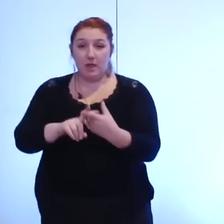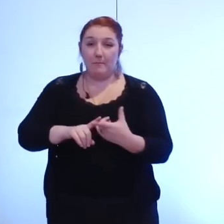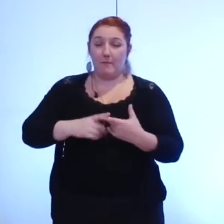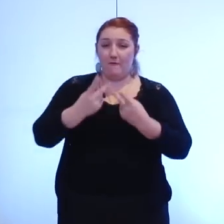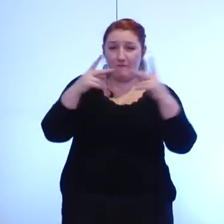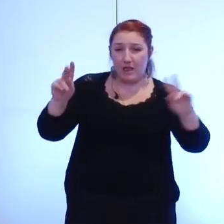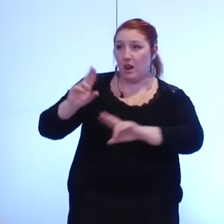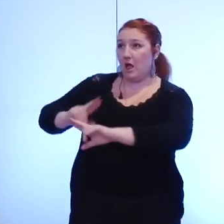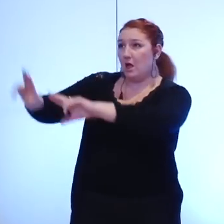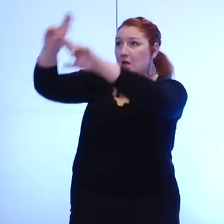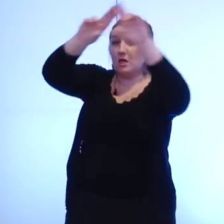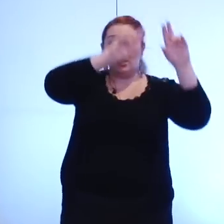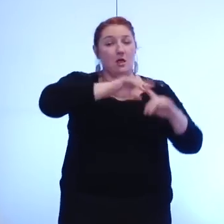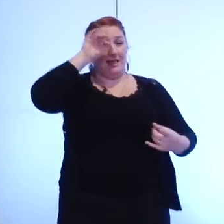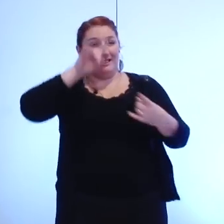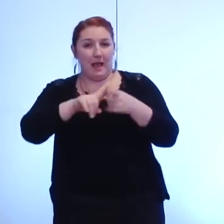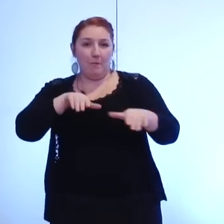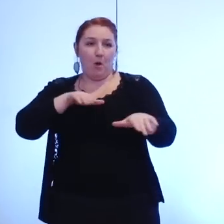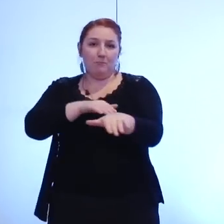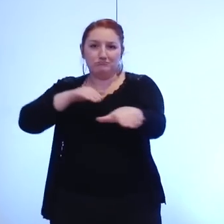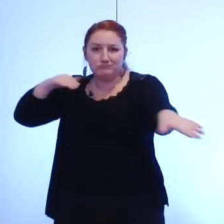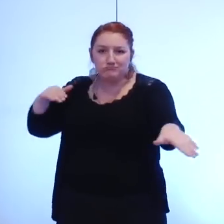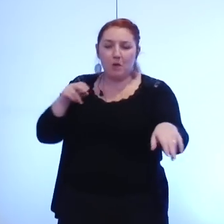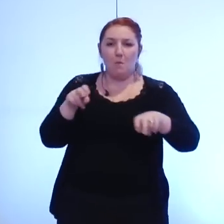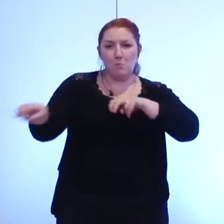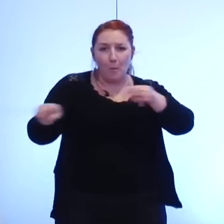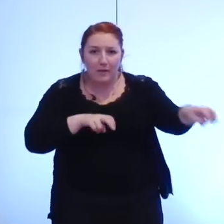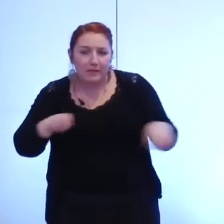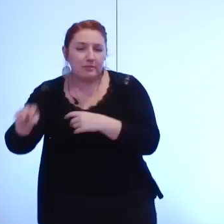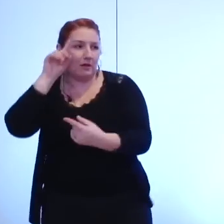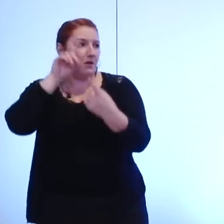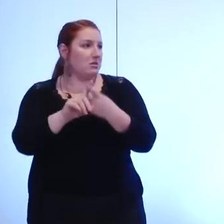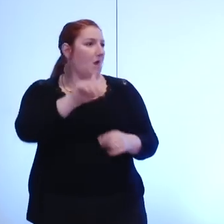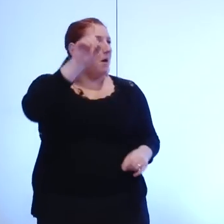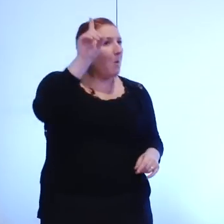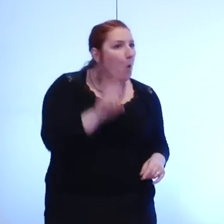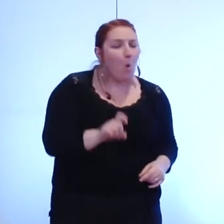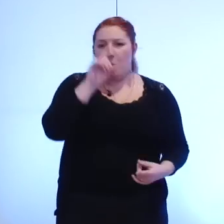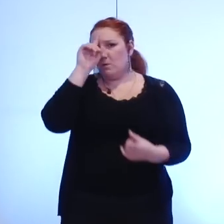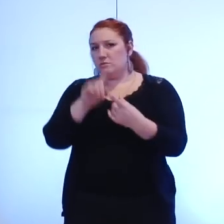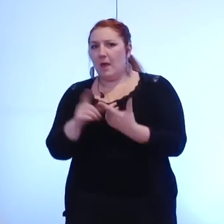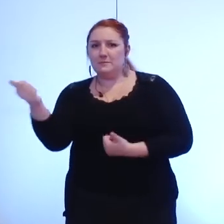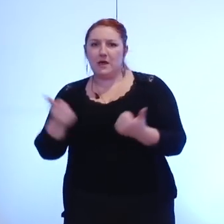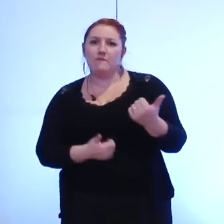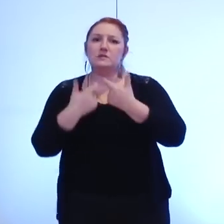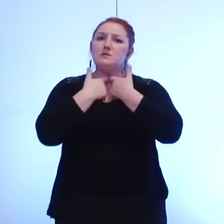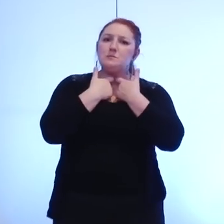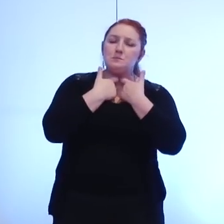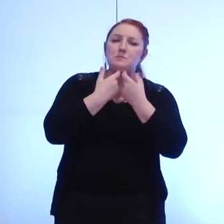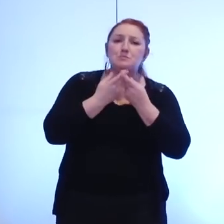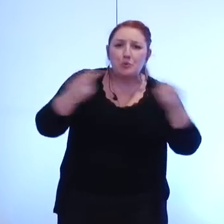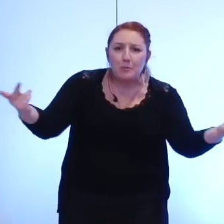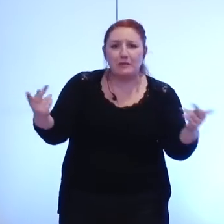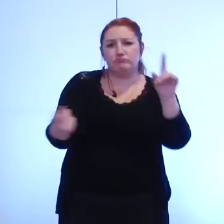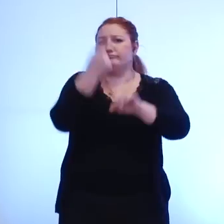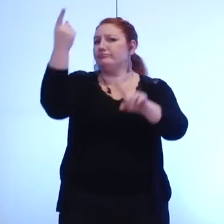urbaine les questions de mobilité les questions d'eau d'accès à ces services publics essentiels